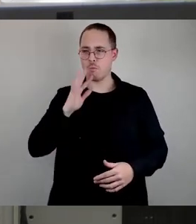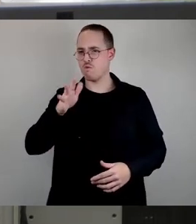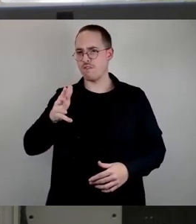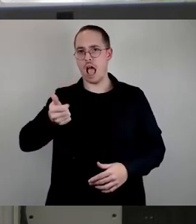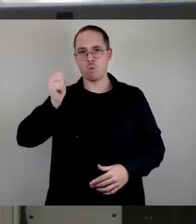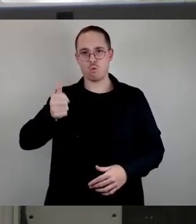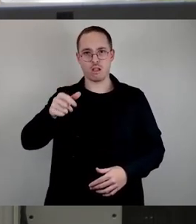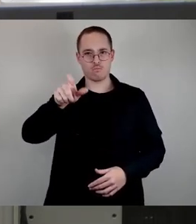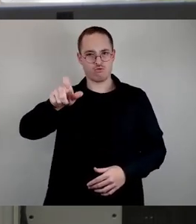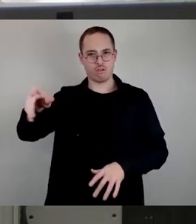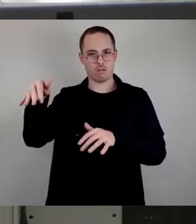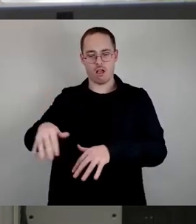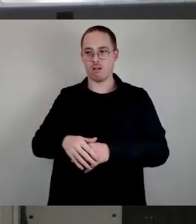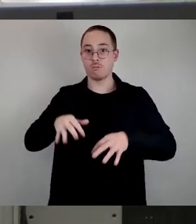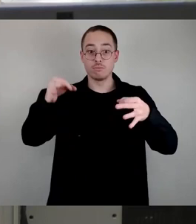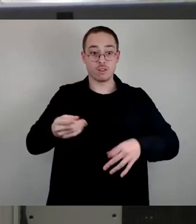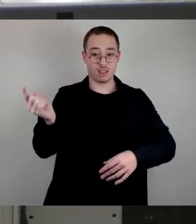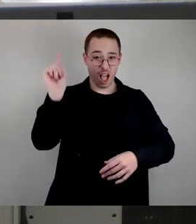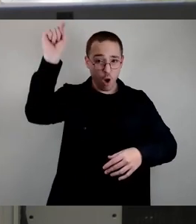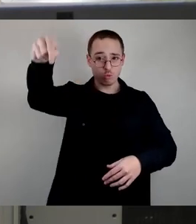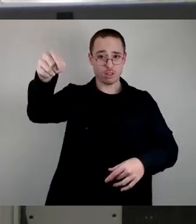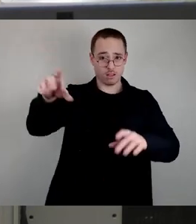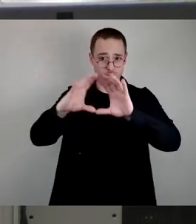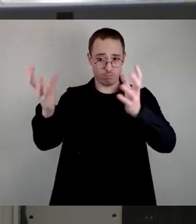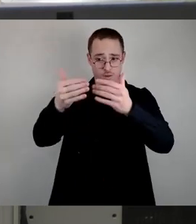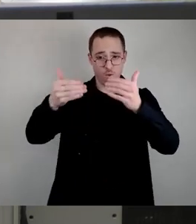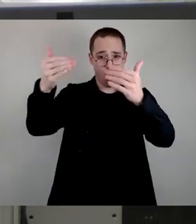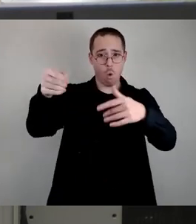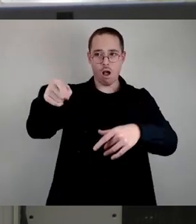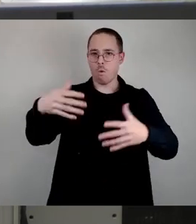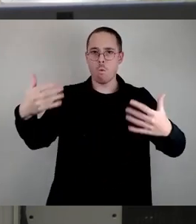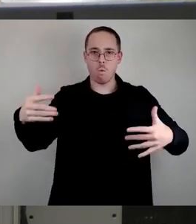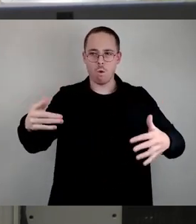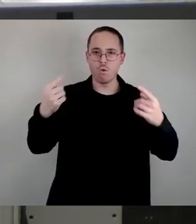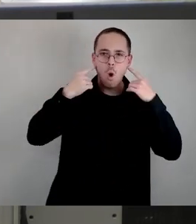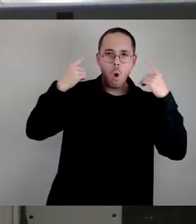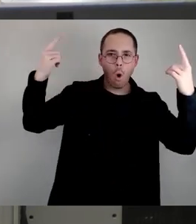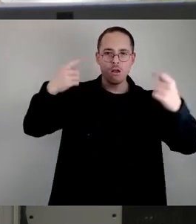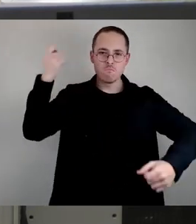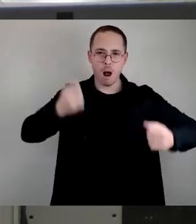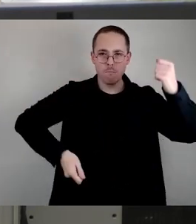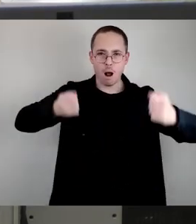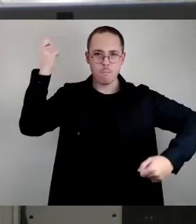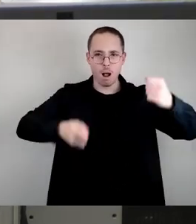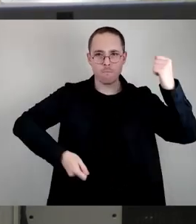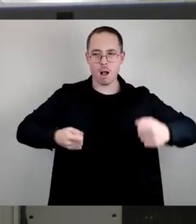dem Ministerium. Man hörte Stimmengewirr, man hörte Trommeln, es war nicht zuzuordnen.